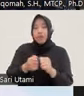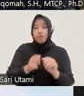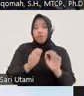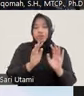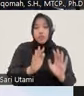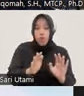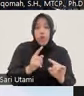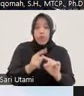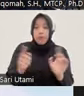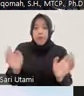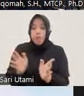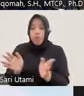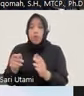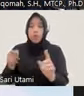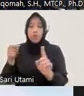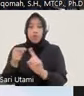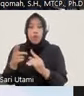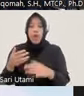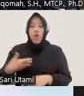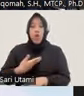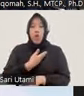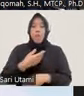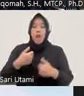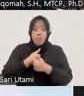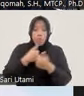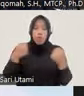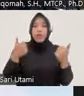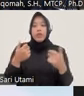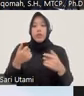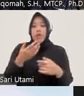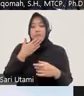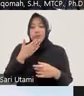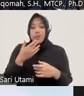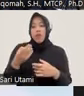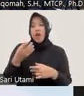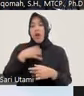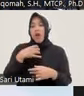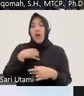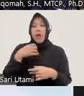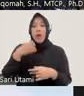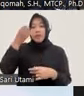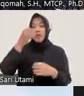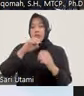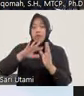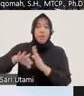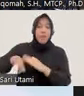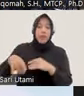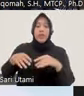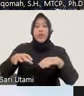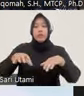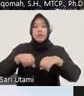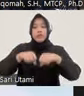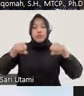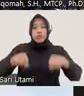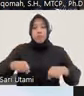mendorong untuk pemulihan bagi korban yang selama ini terbaikan dalam terabaikan dalam sistem pidana konvensional saya pikir itu dari